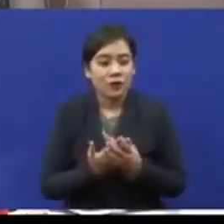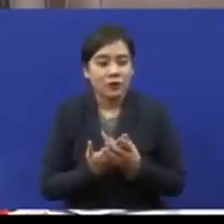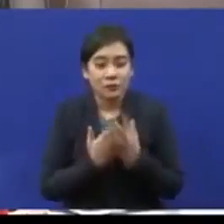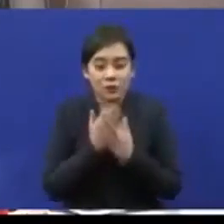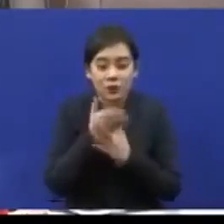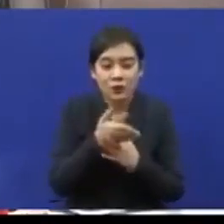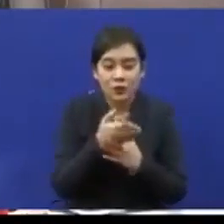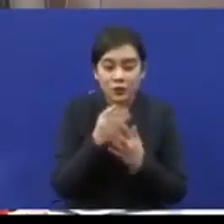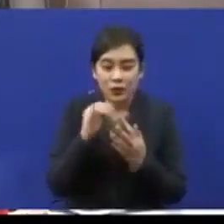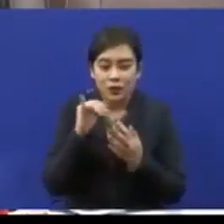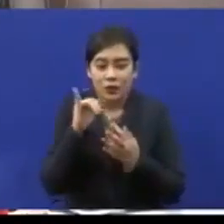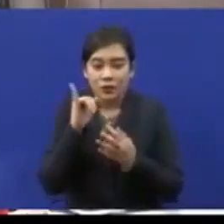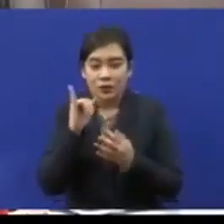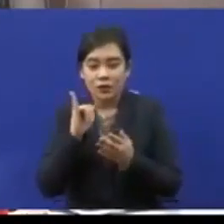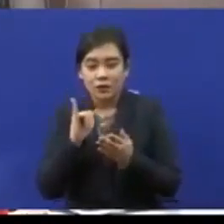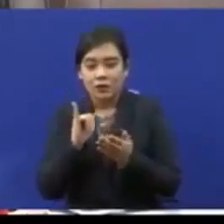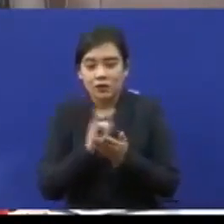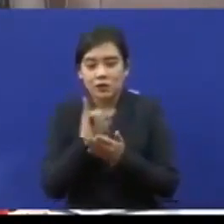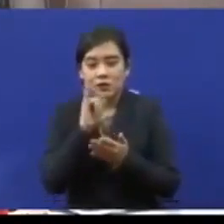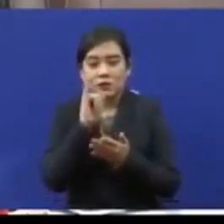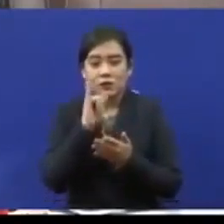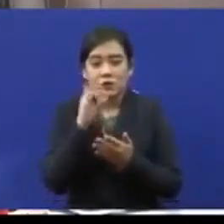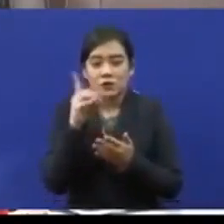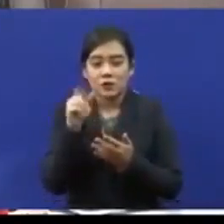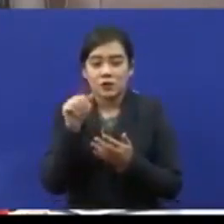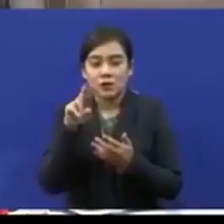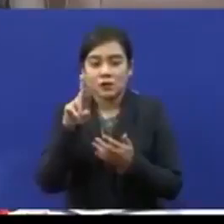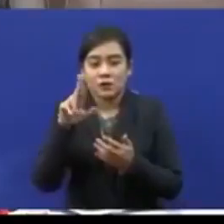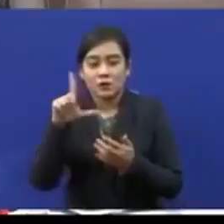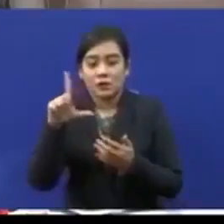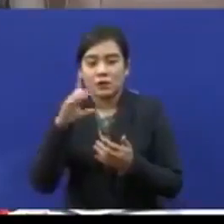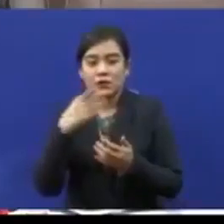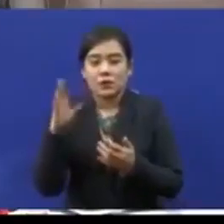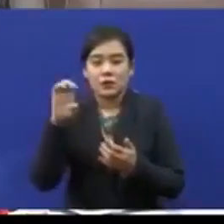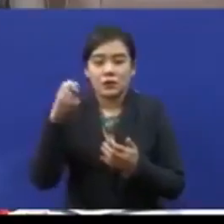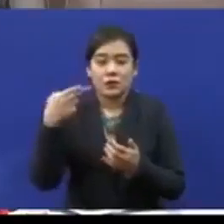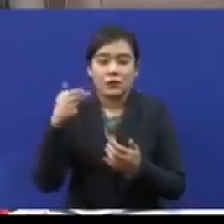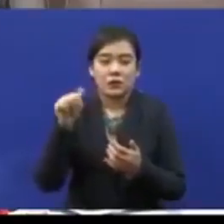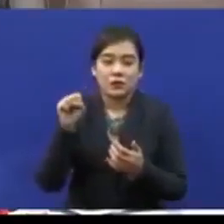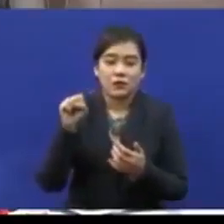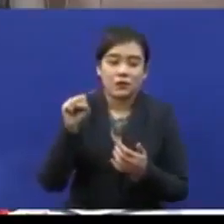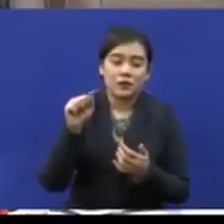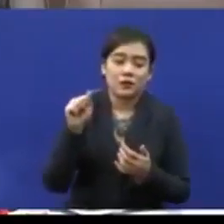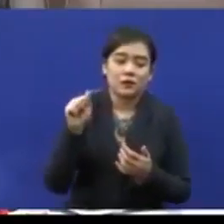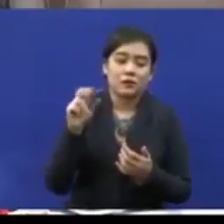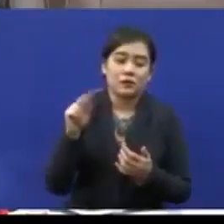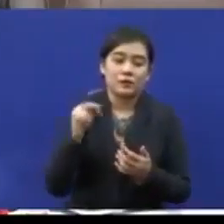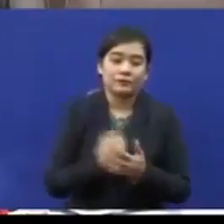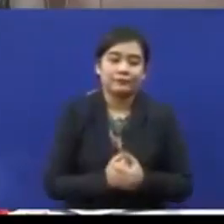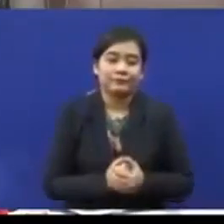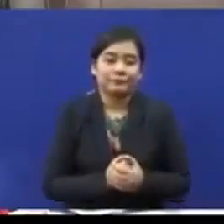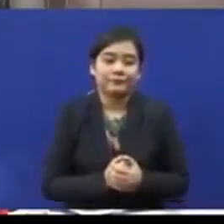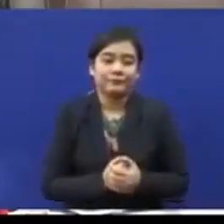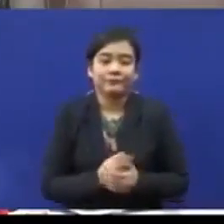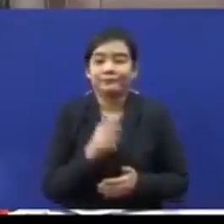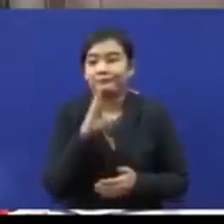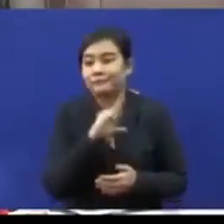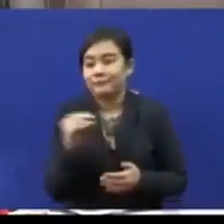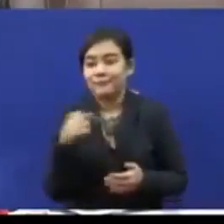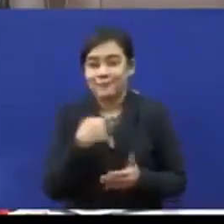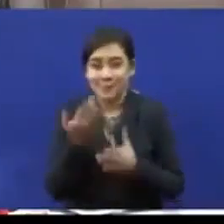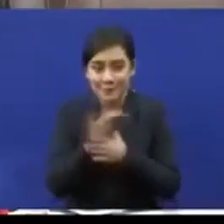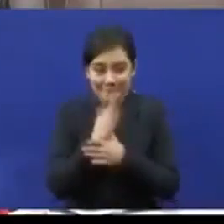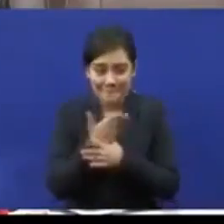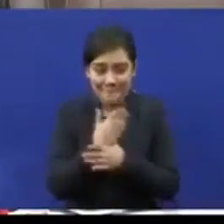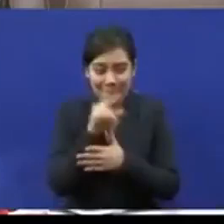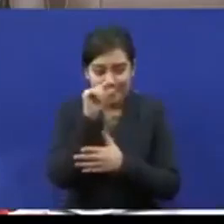ataupun Institut Daruk Ihsan boleh membuat satu kajian yang lebih teliti dengan adanya fokus grup dan lain-lain. Sementara itu, saya berkongsi